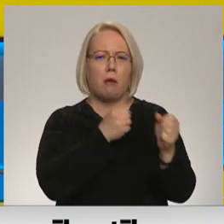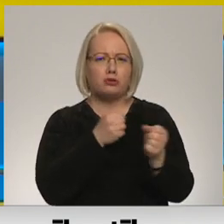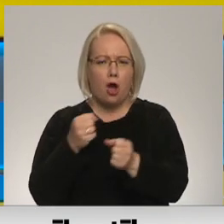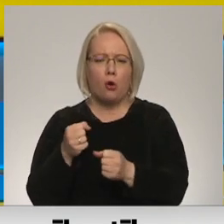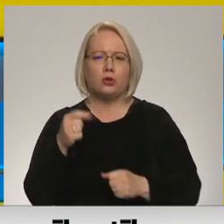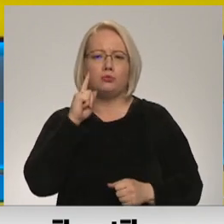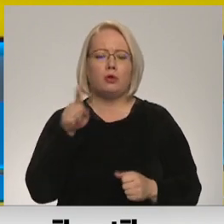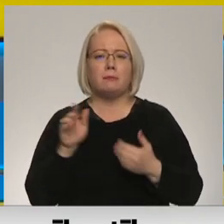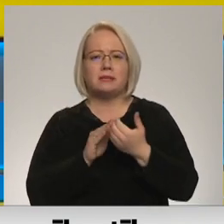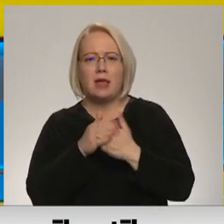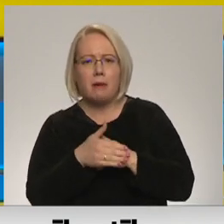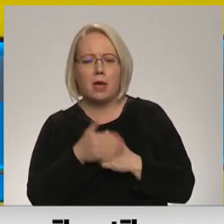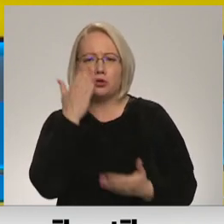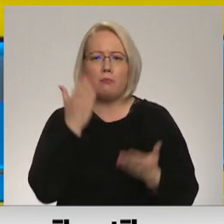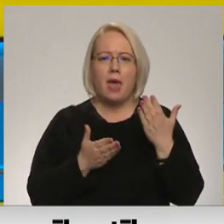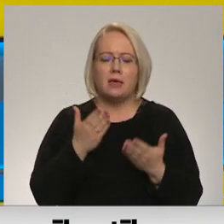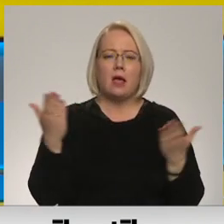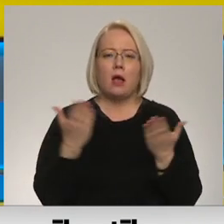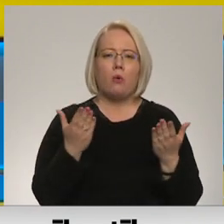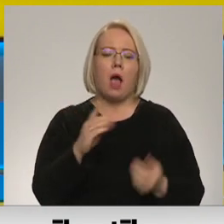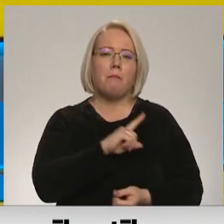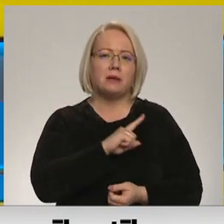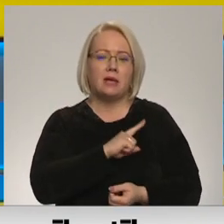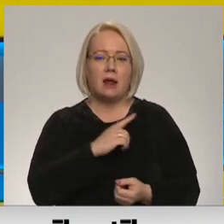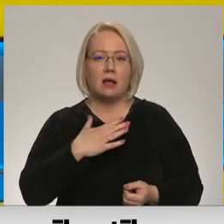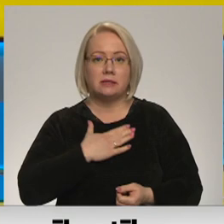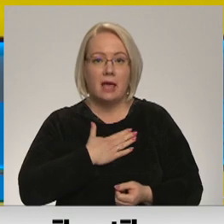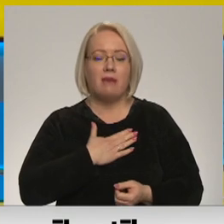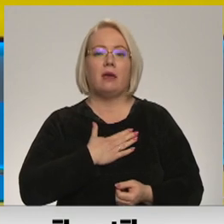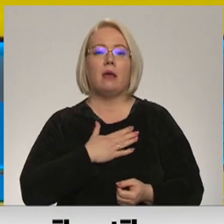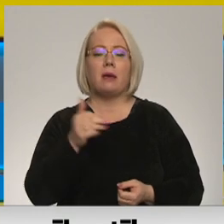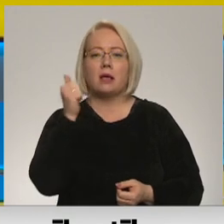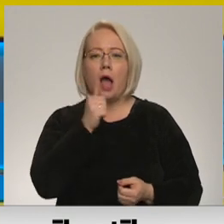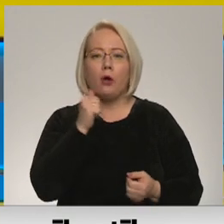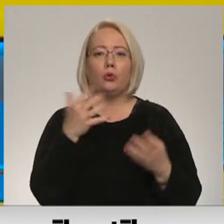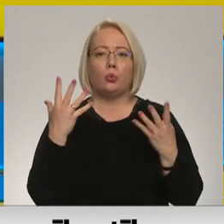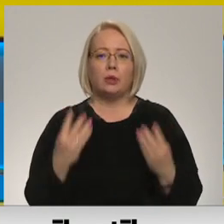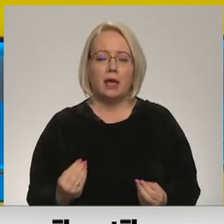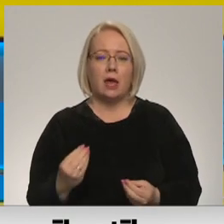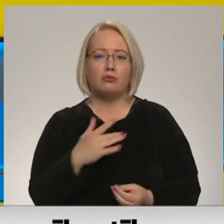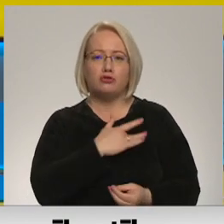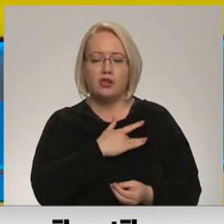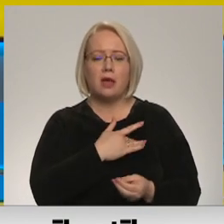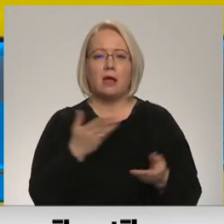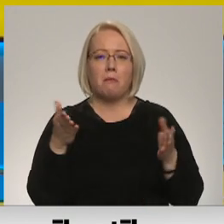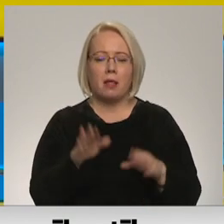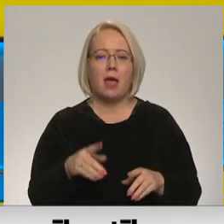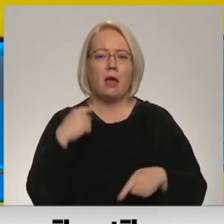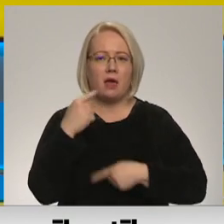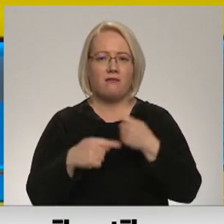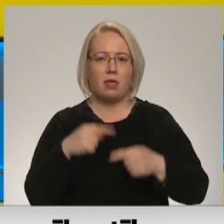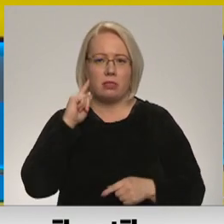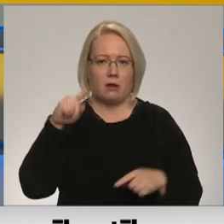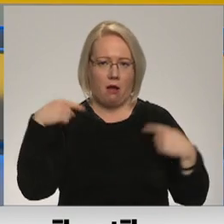Protams, viņi slēpjās un mēģina sev jau kādā veidā pasargāt, bet ar katru dienu šķiet kļūst ar vienu trakāku.